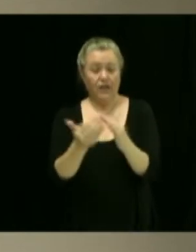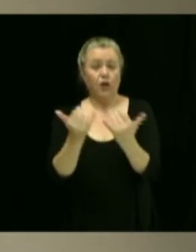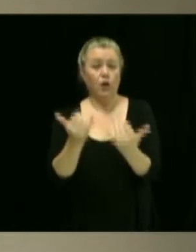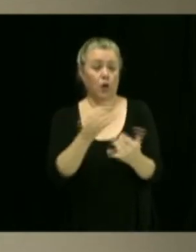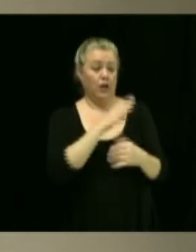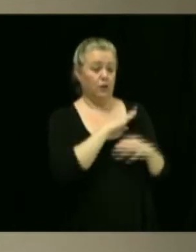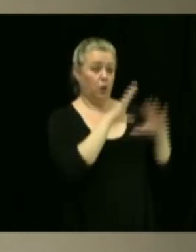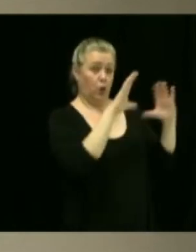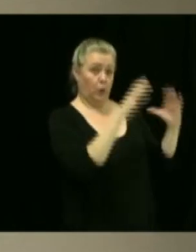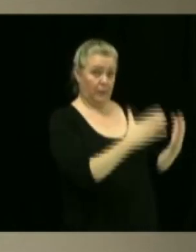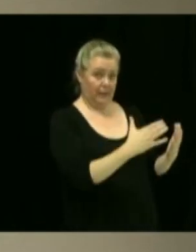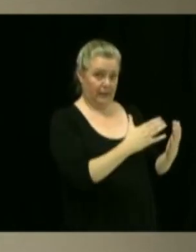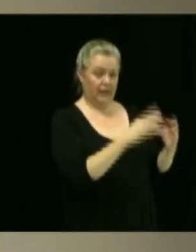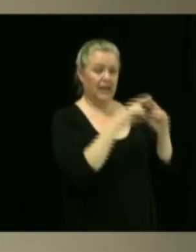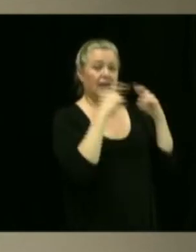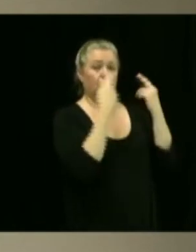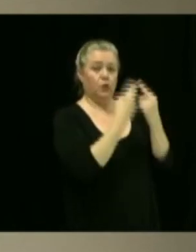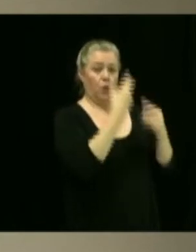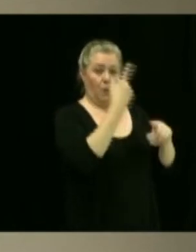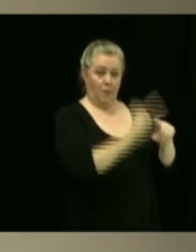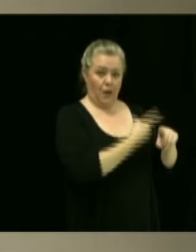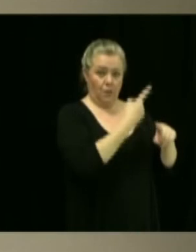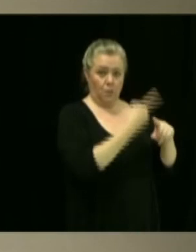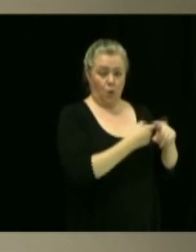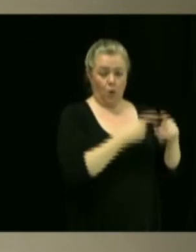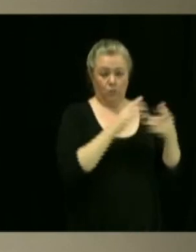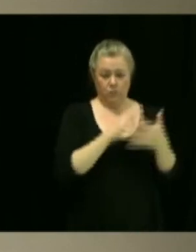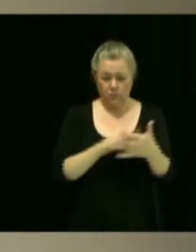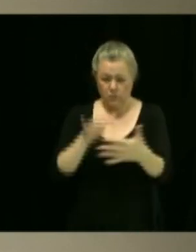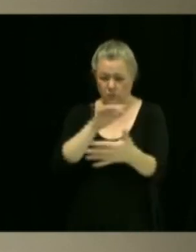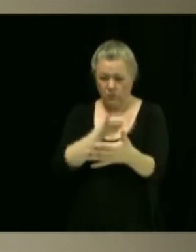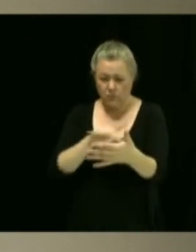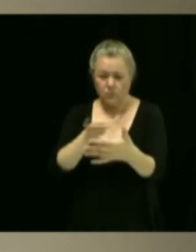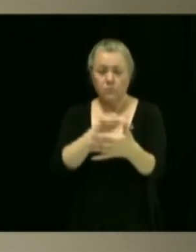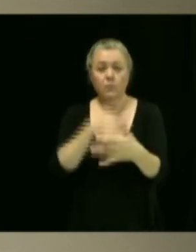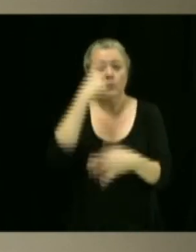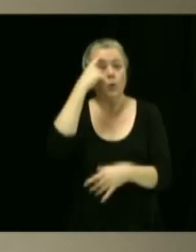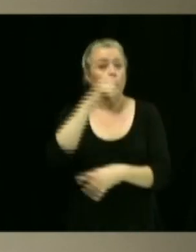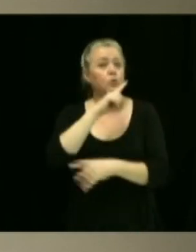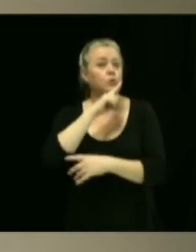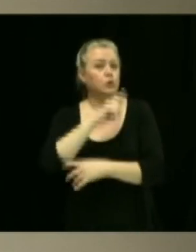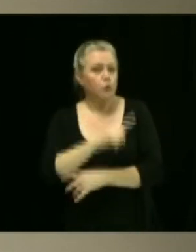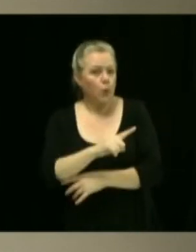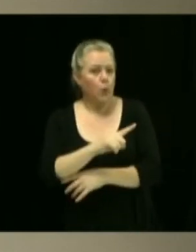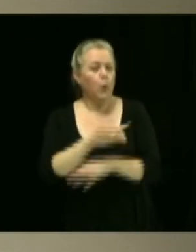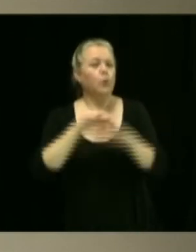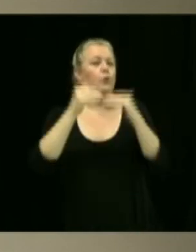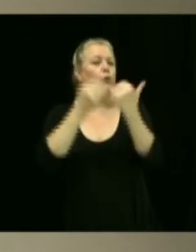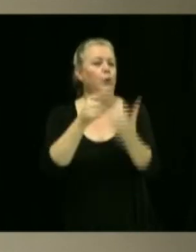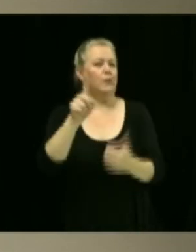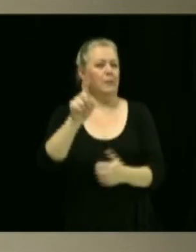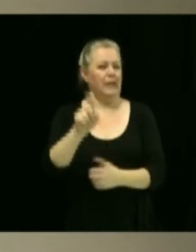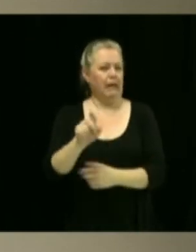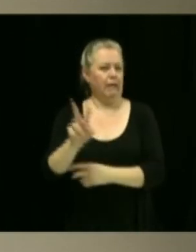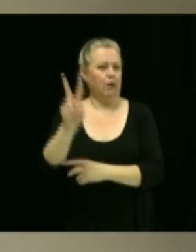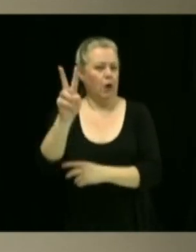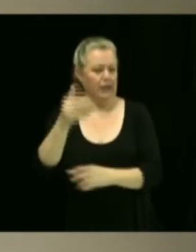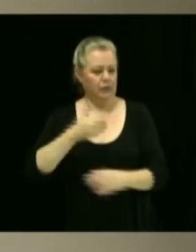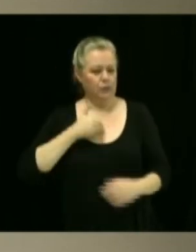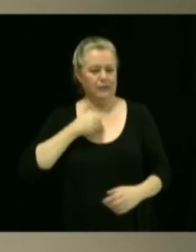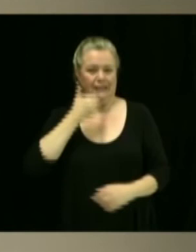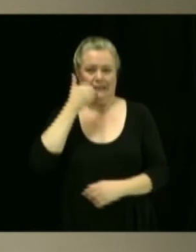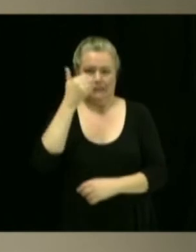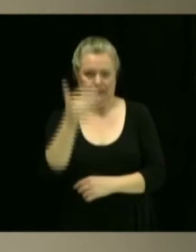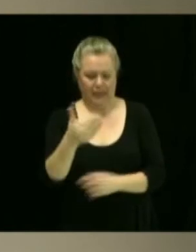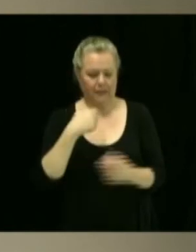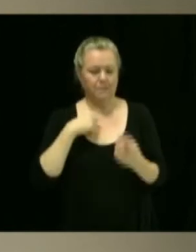tous les mois, afin de s'assurer qu'on a la meilleure utilisation de nos pieds carrés. La question des stationnements en fait partie. La